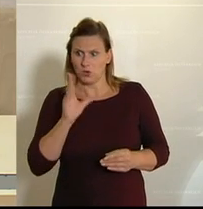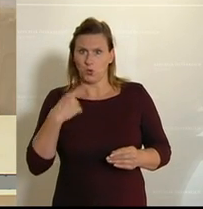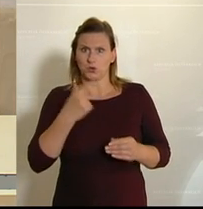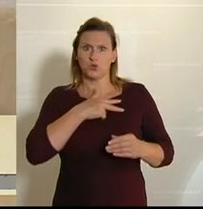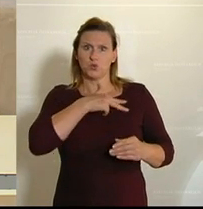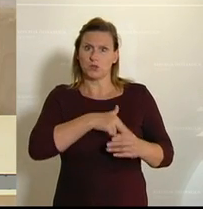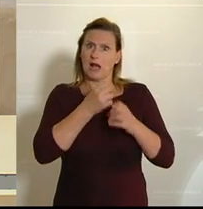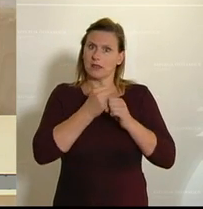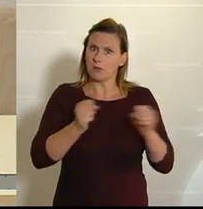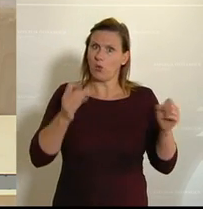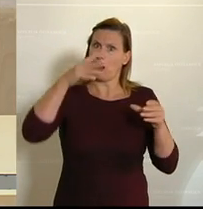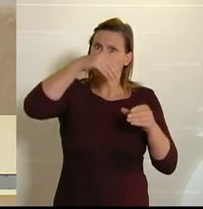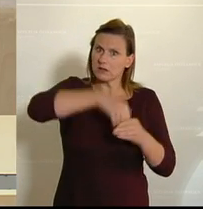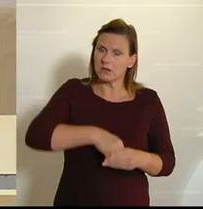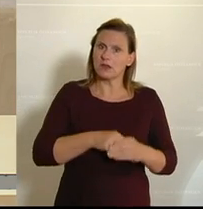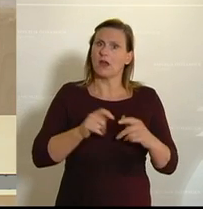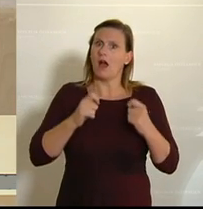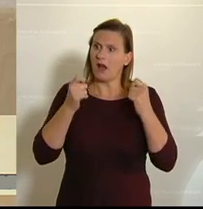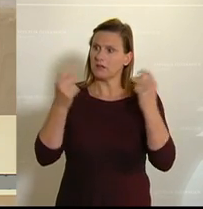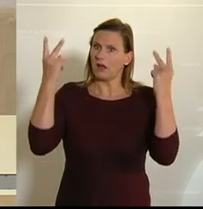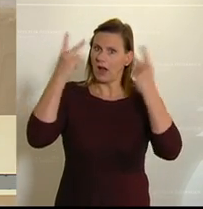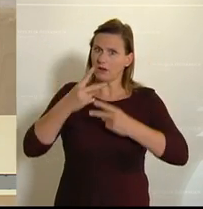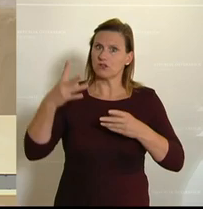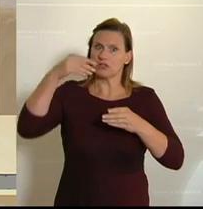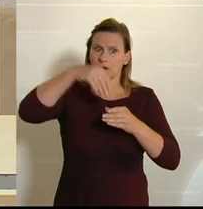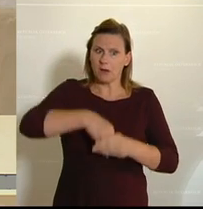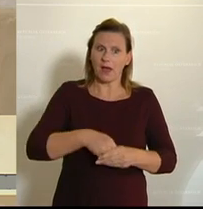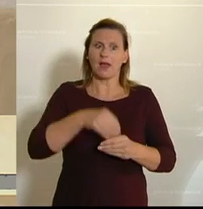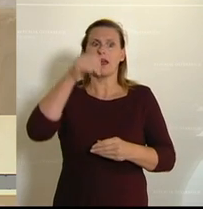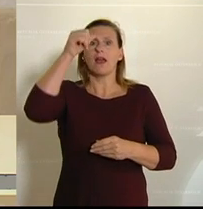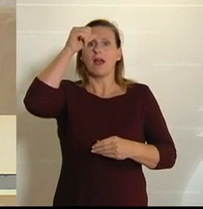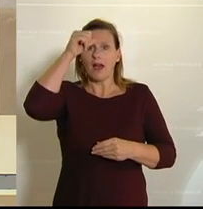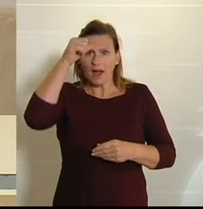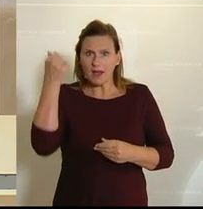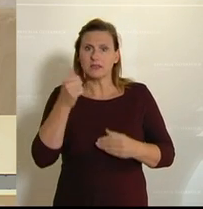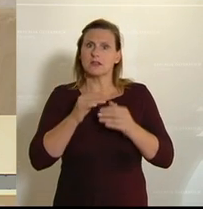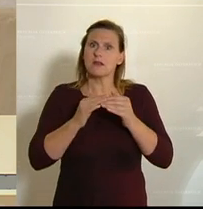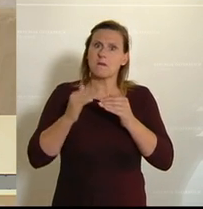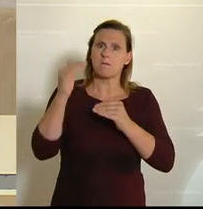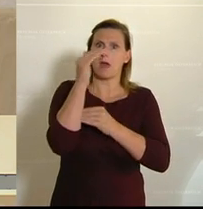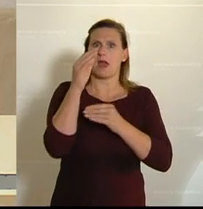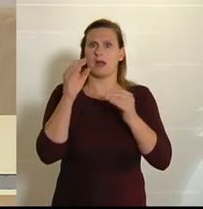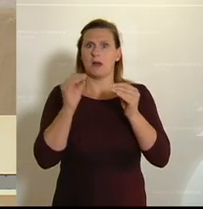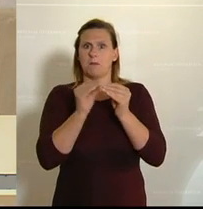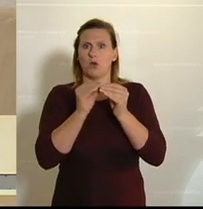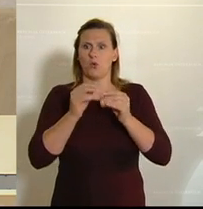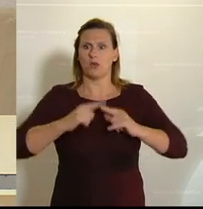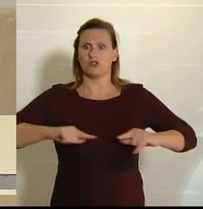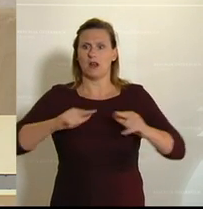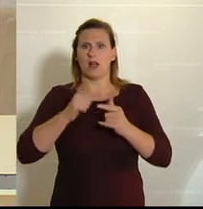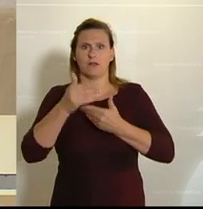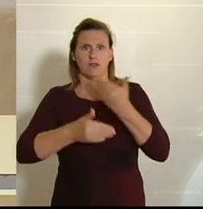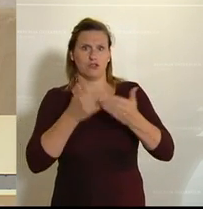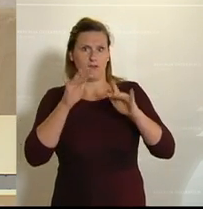Sozialdemokratie, stimmen unseren Antrag zu? Somit würden Sie mehr an biologischer Landwirtschaft haben,